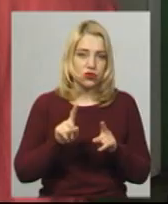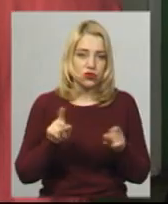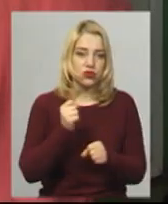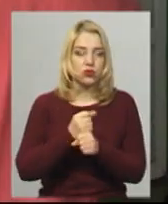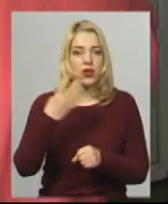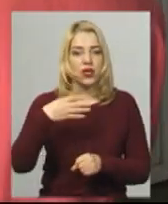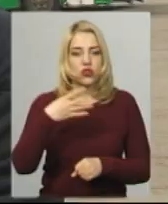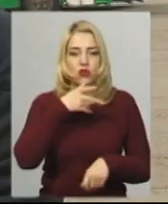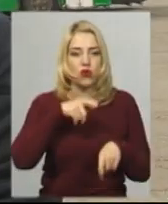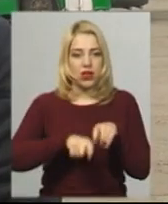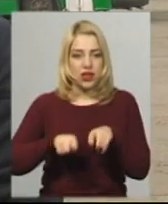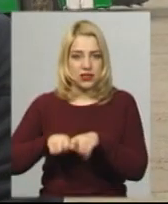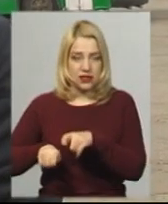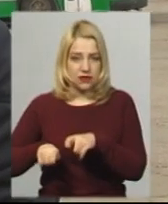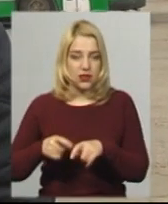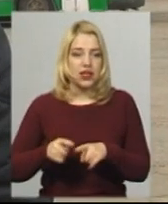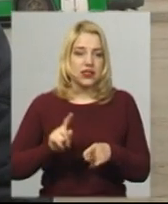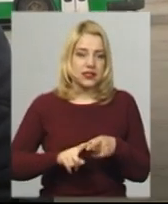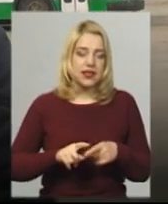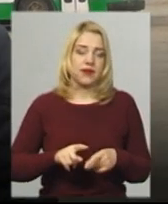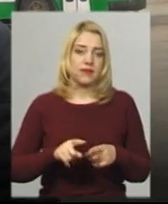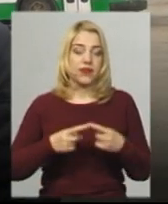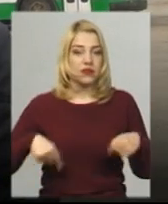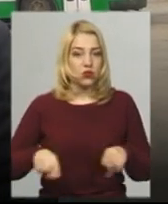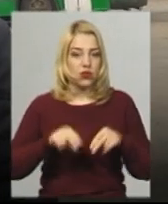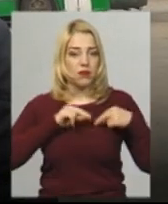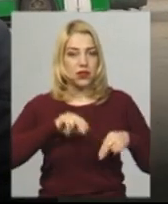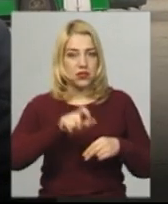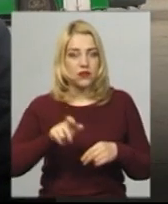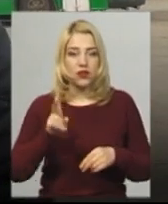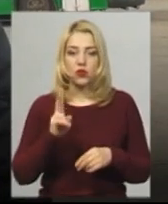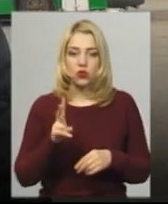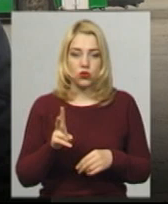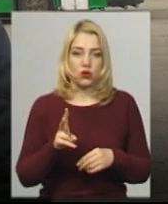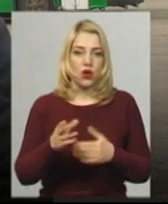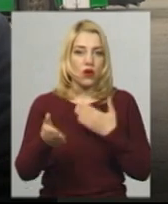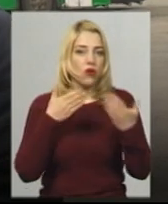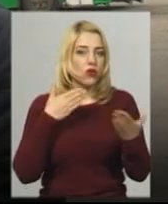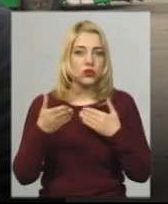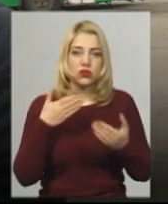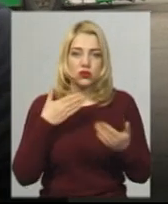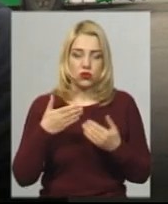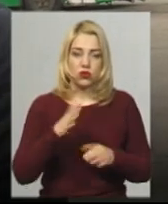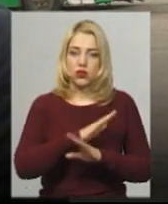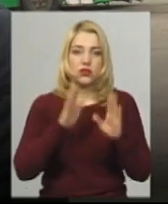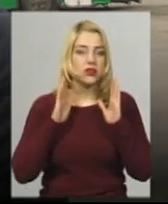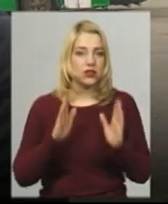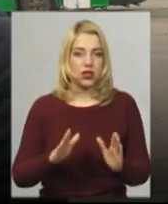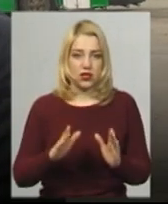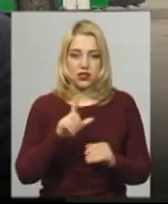водіям і кондукторам. Це категорія працівників, який безпосередньо контактує не тільки з